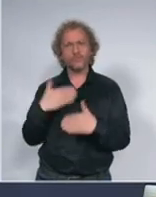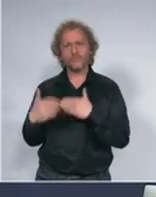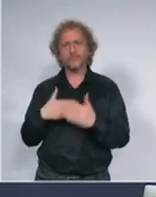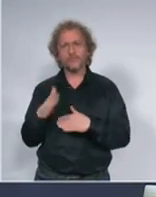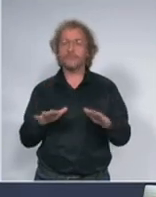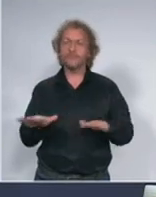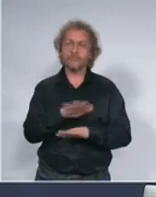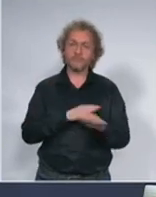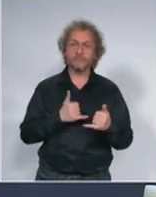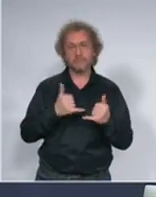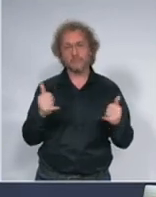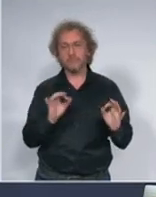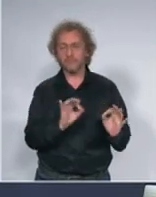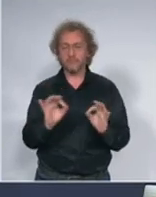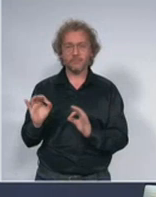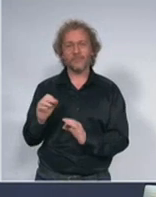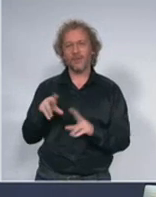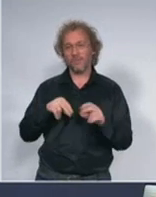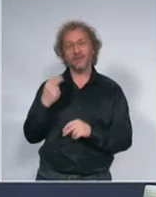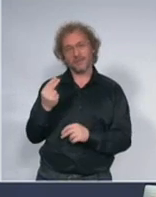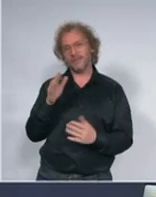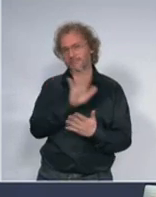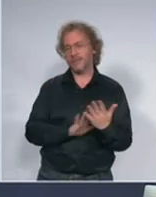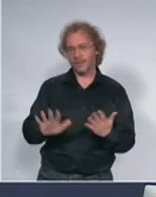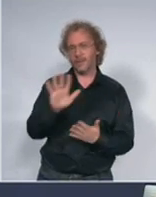teritoriji Republike Srbije,